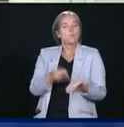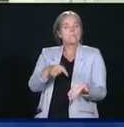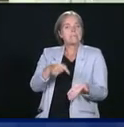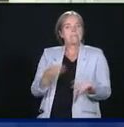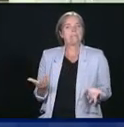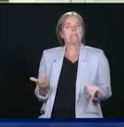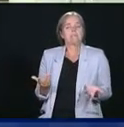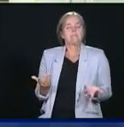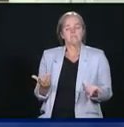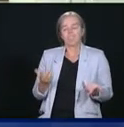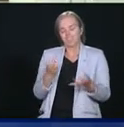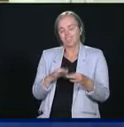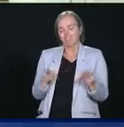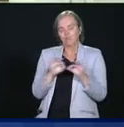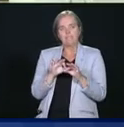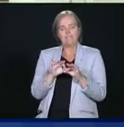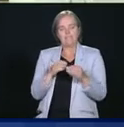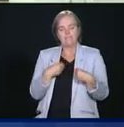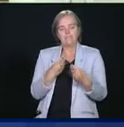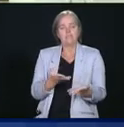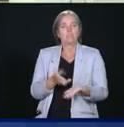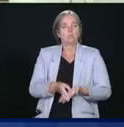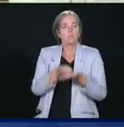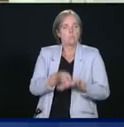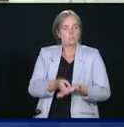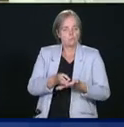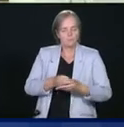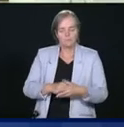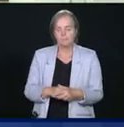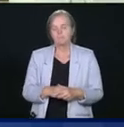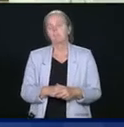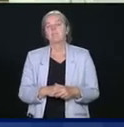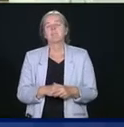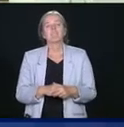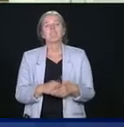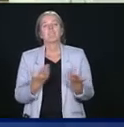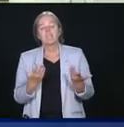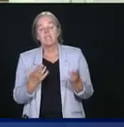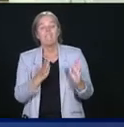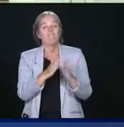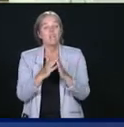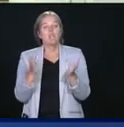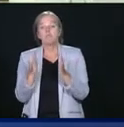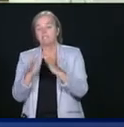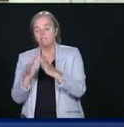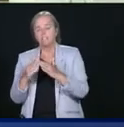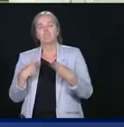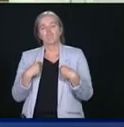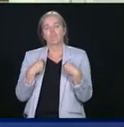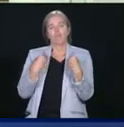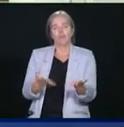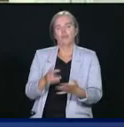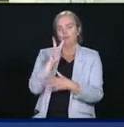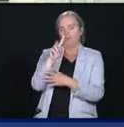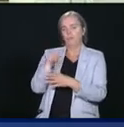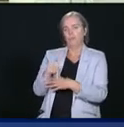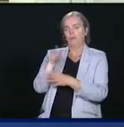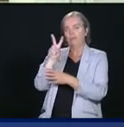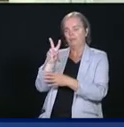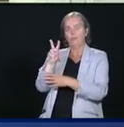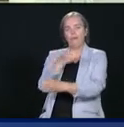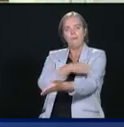disponible 2,2 milliards de dollars pour une qualité au cours des prochaines semaines grâce